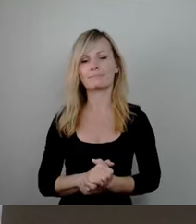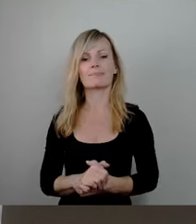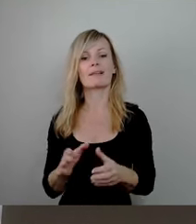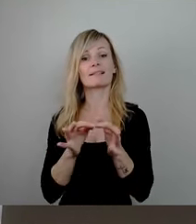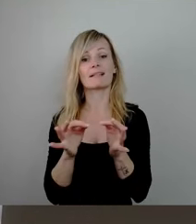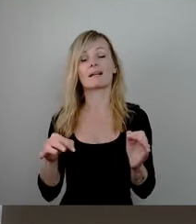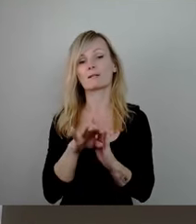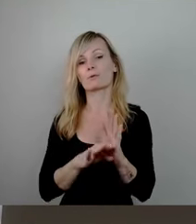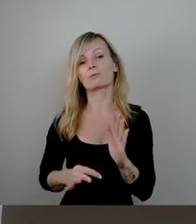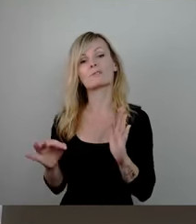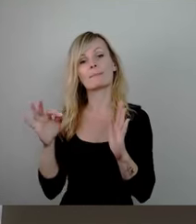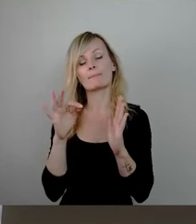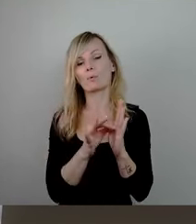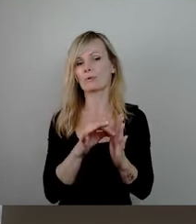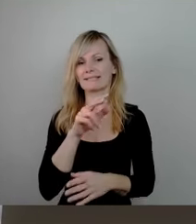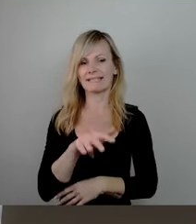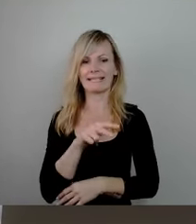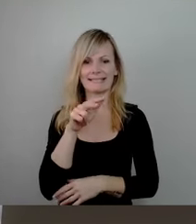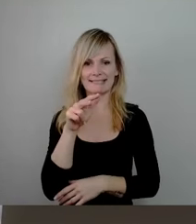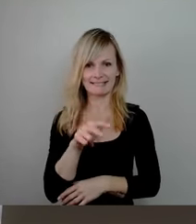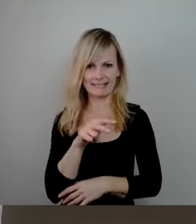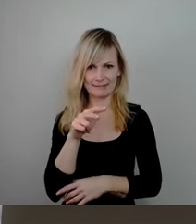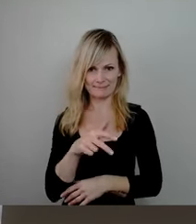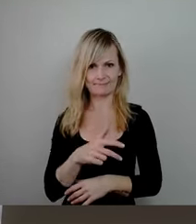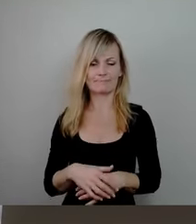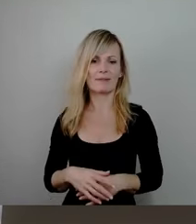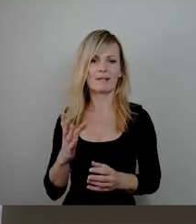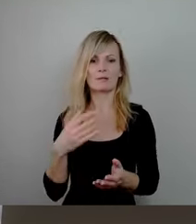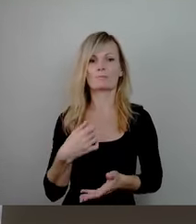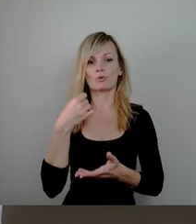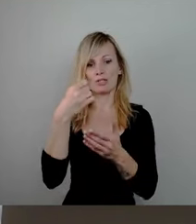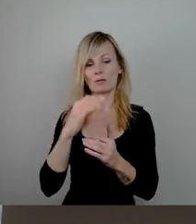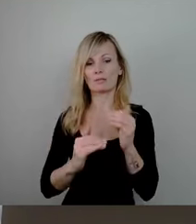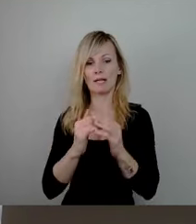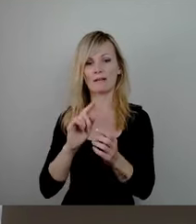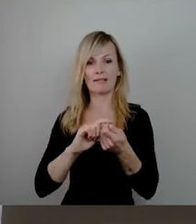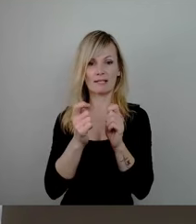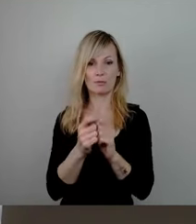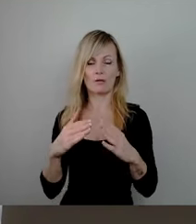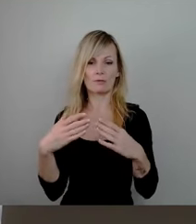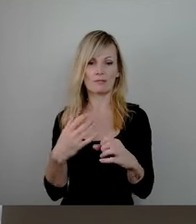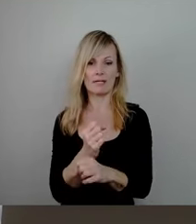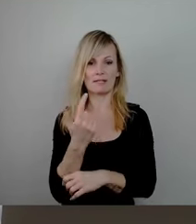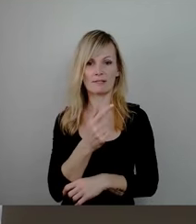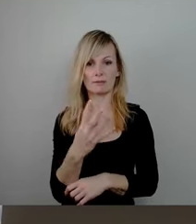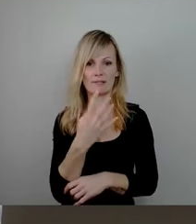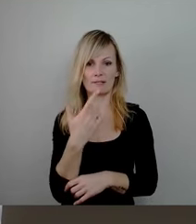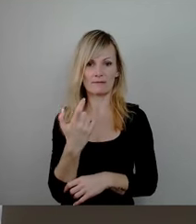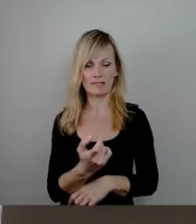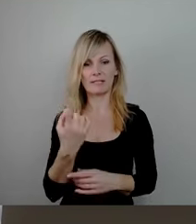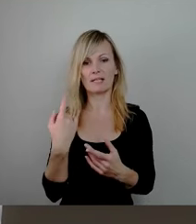Ordnungspunkt 13, Budgetneutrale Veränderung, Finanzaushalt, 224 Straßen- und Tiefbauamtes.